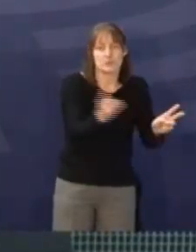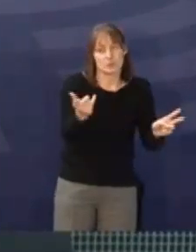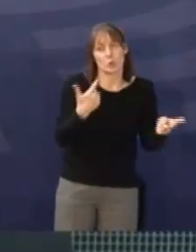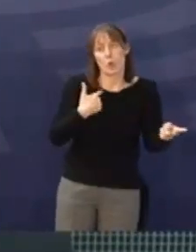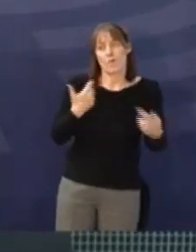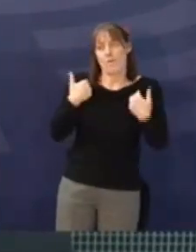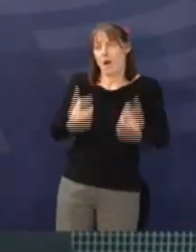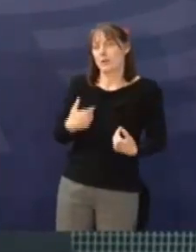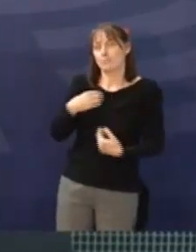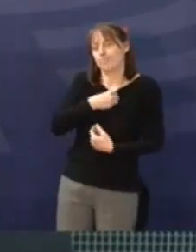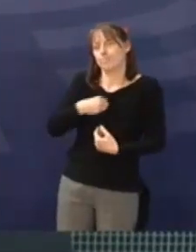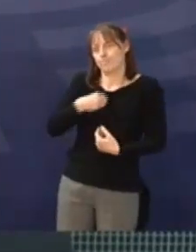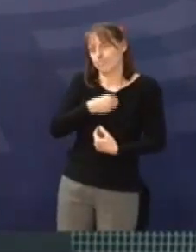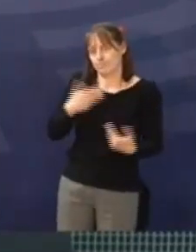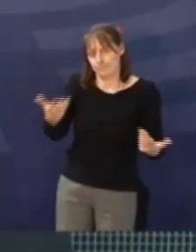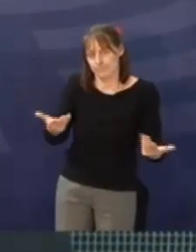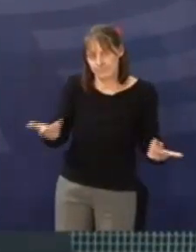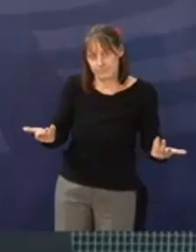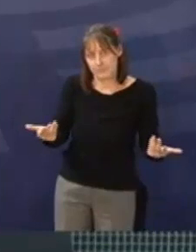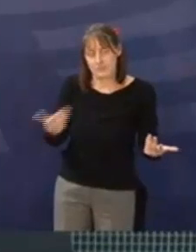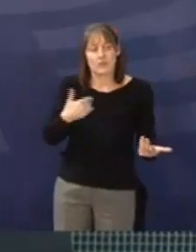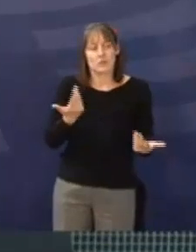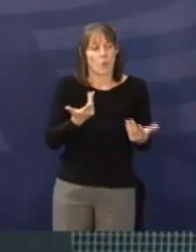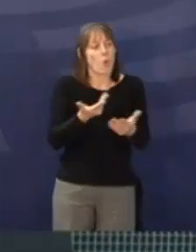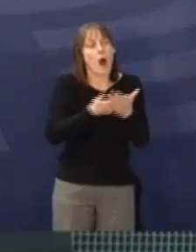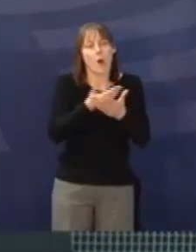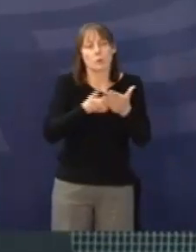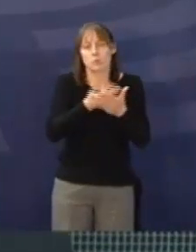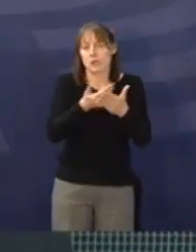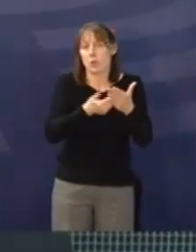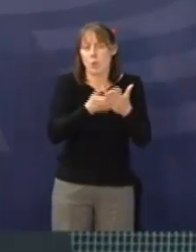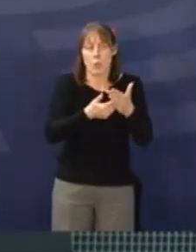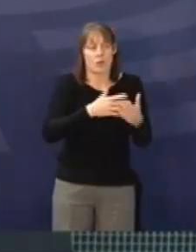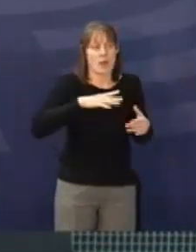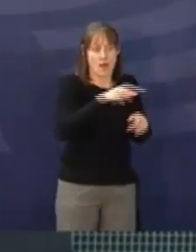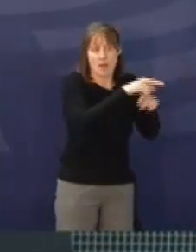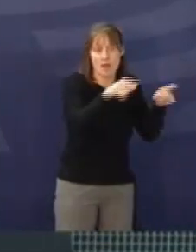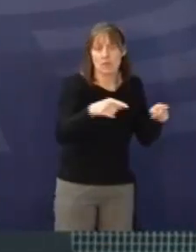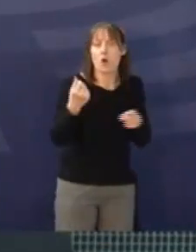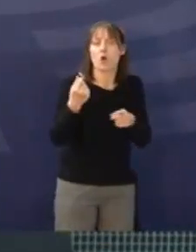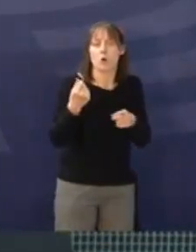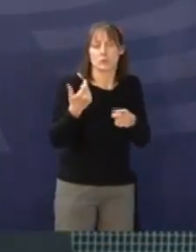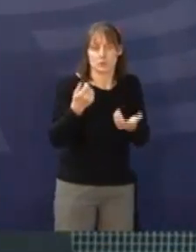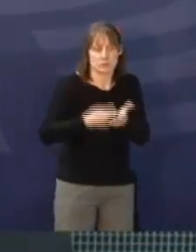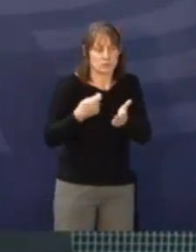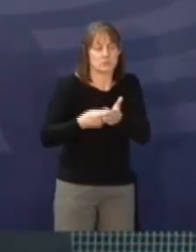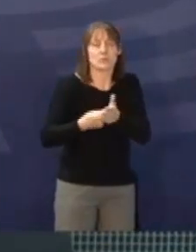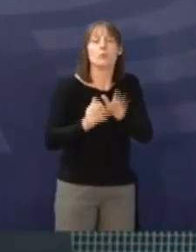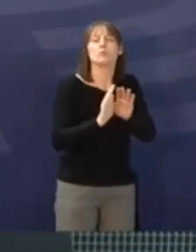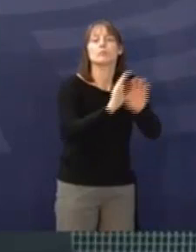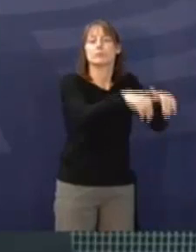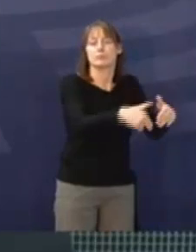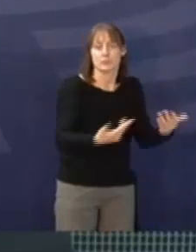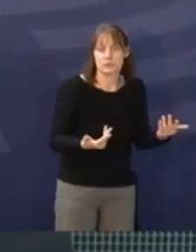Hier werden die Kosten der Krise individuell auf die Leute in der Ausbildung abgewälzt. Es gäbe viele Alternativen. Man könnte die